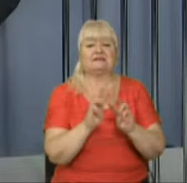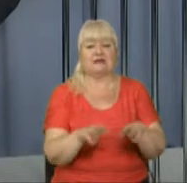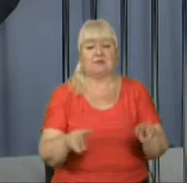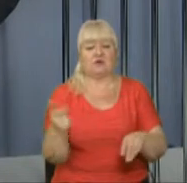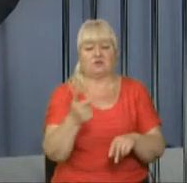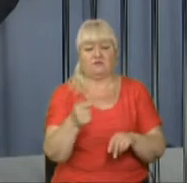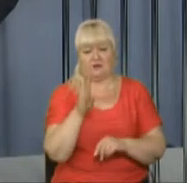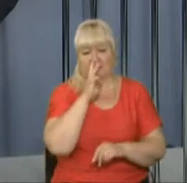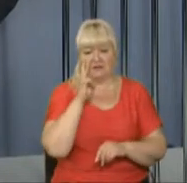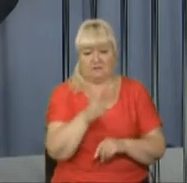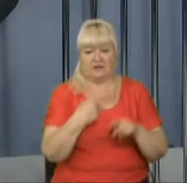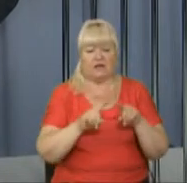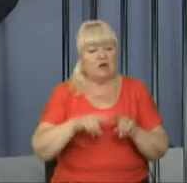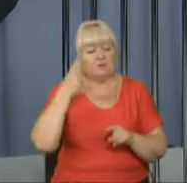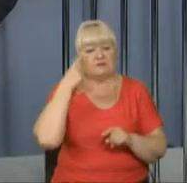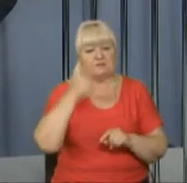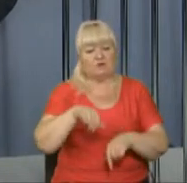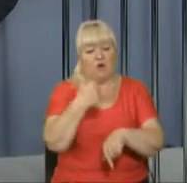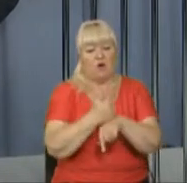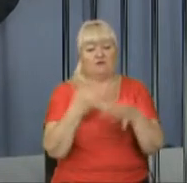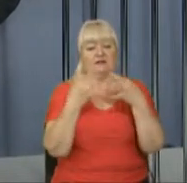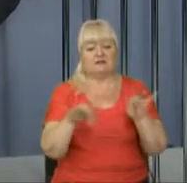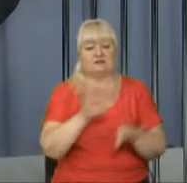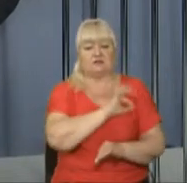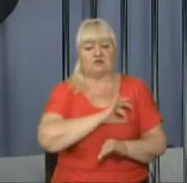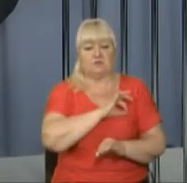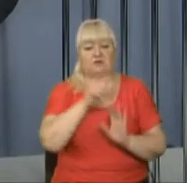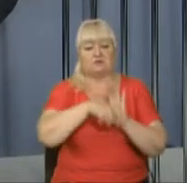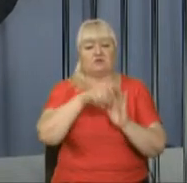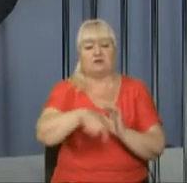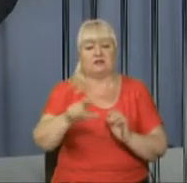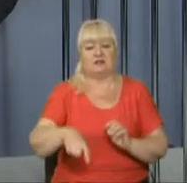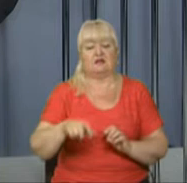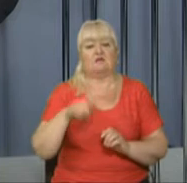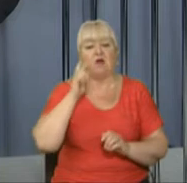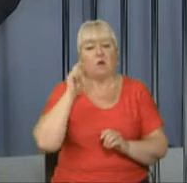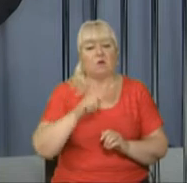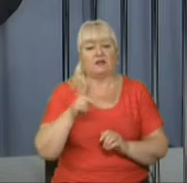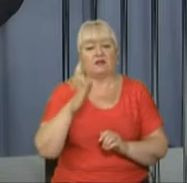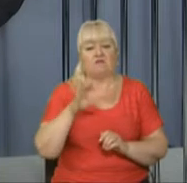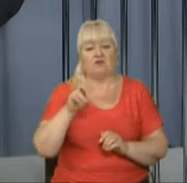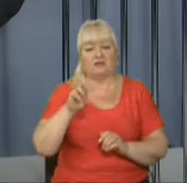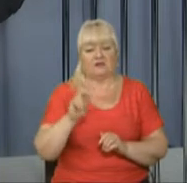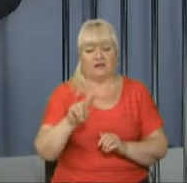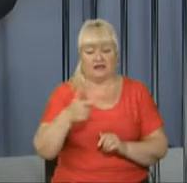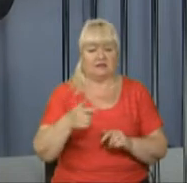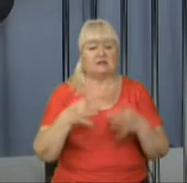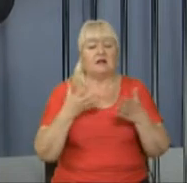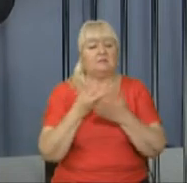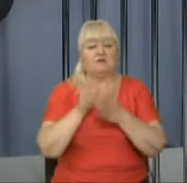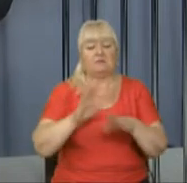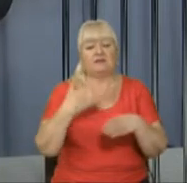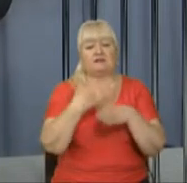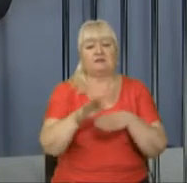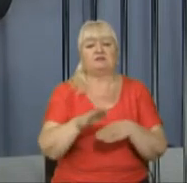заробітної плати. Про це повідомив голова Незалежної профспілки гірників України Михайло Волинець. Не виплатили частину заробітної